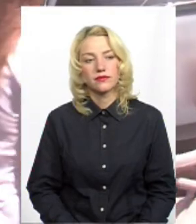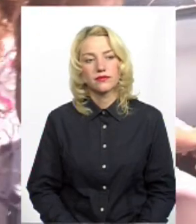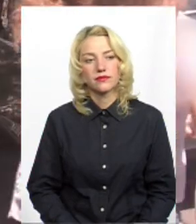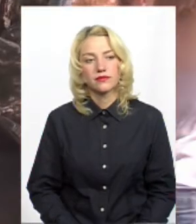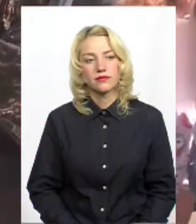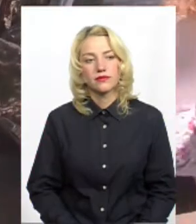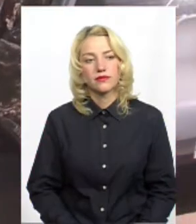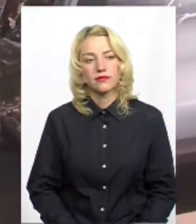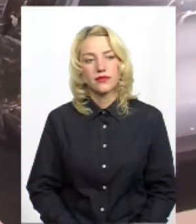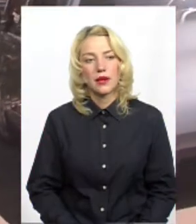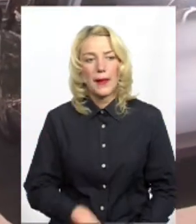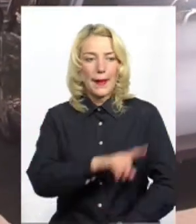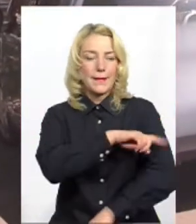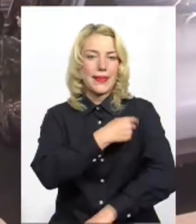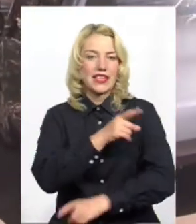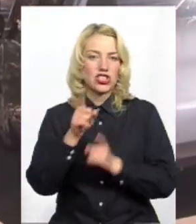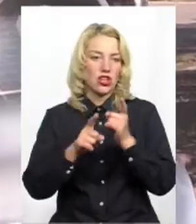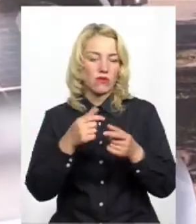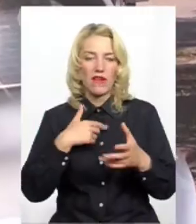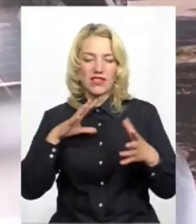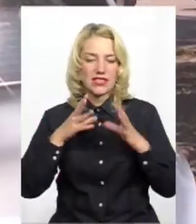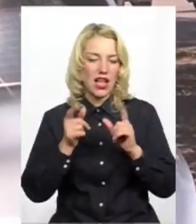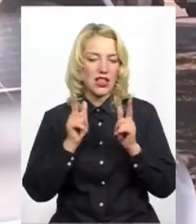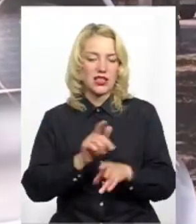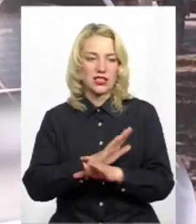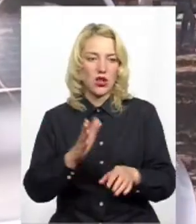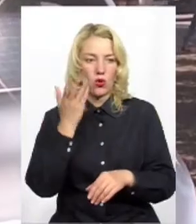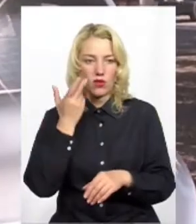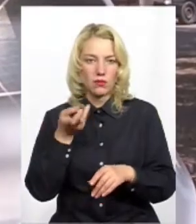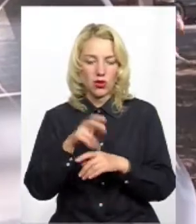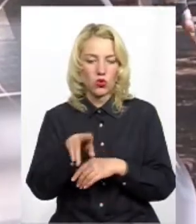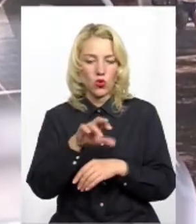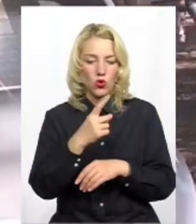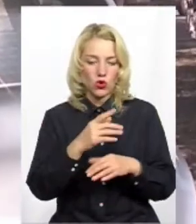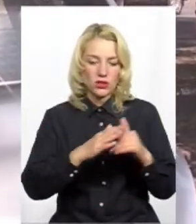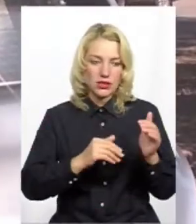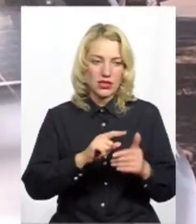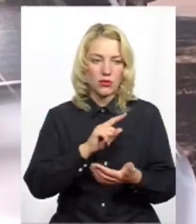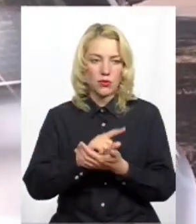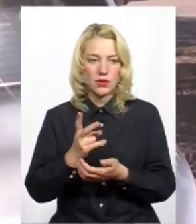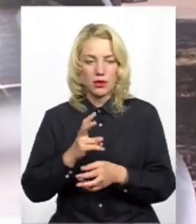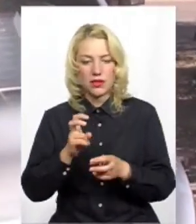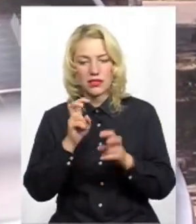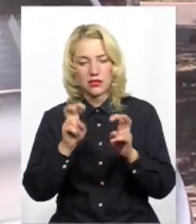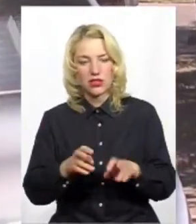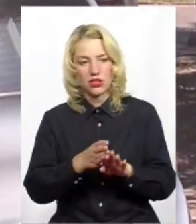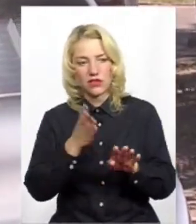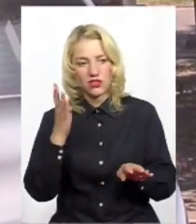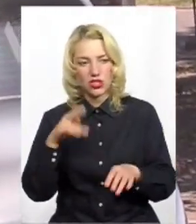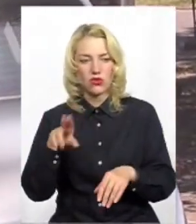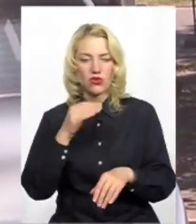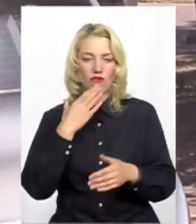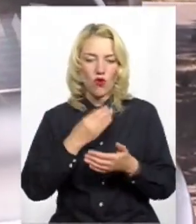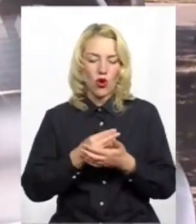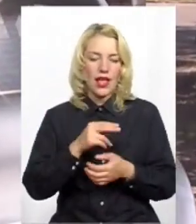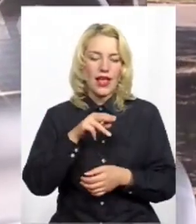З медичною реформою я взагалі не згідна. Коли що приходиш до одного спеціаліста, об'язательно треба висадіти в черзі до свого терапевта,